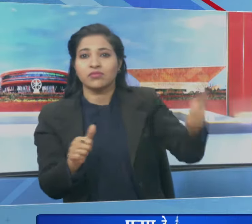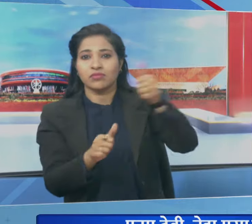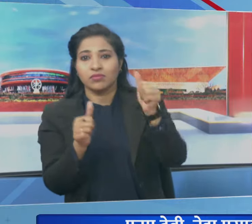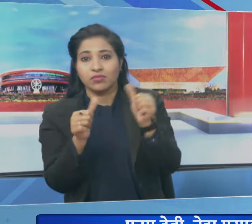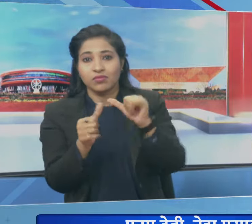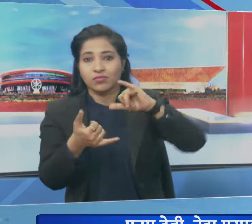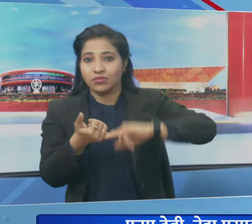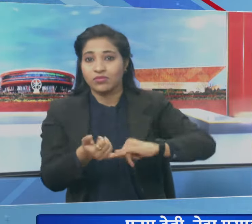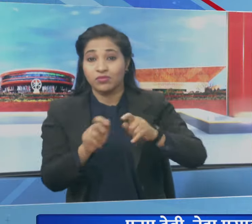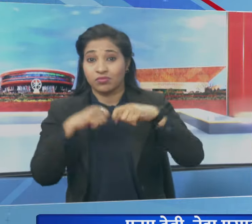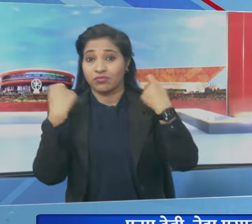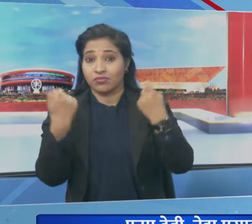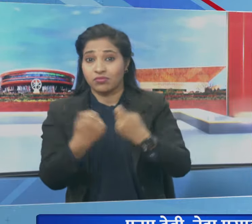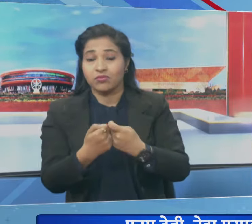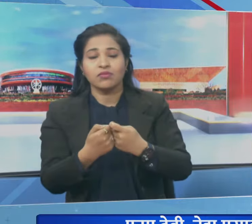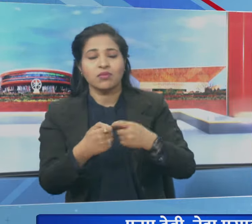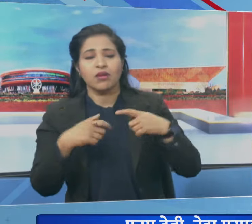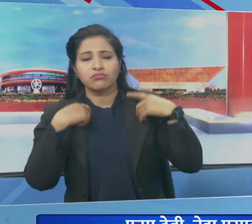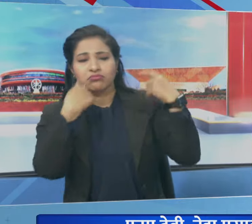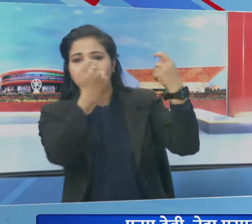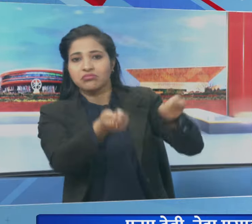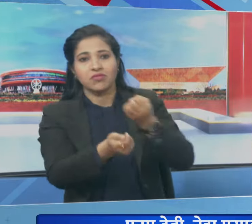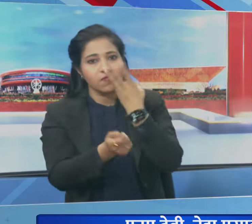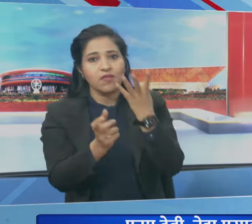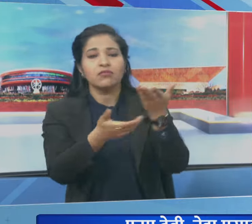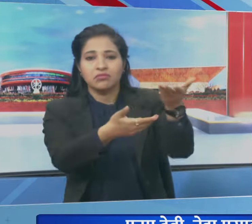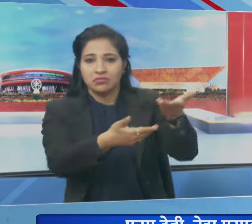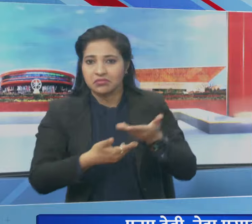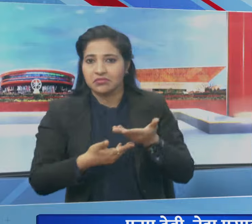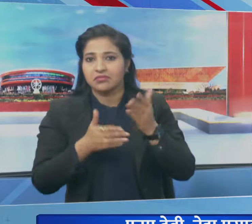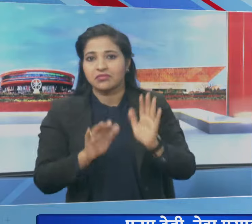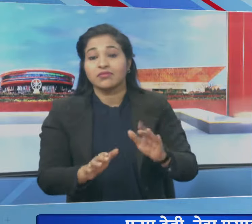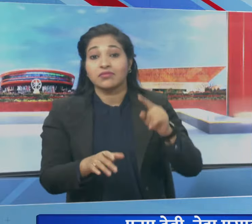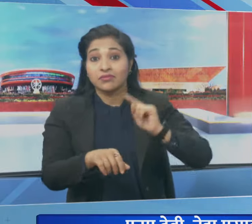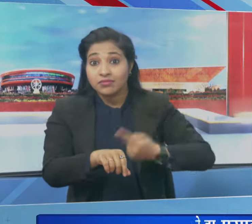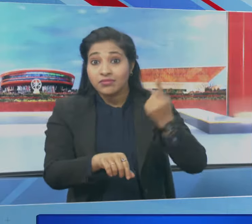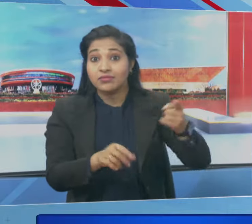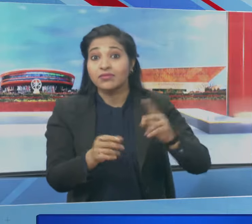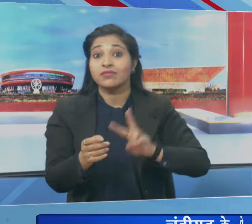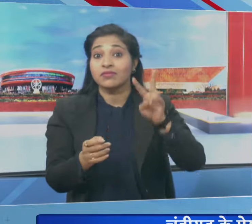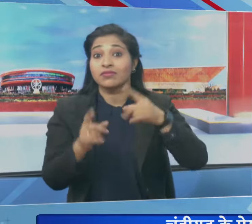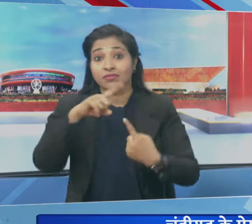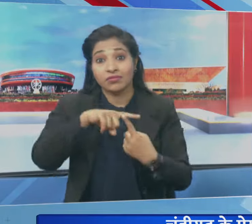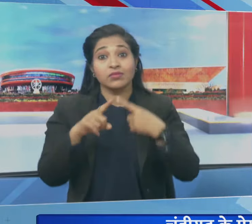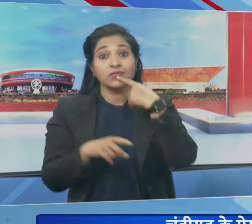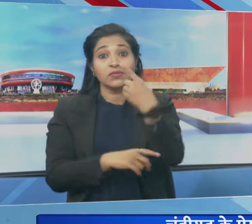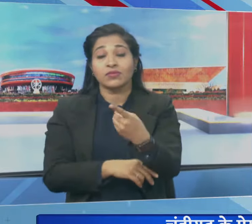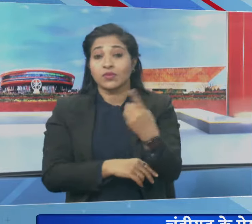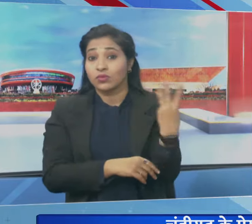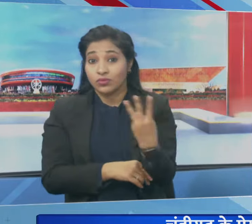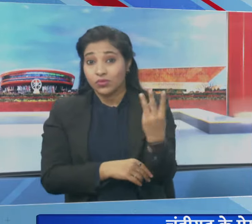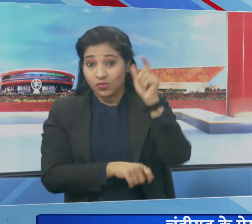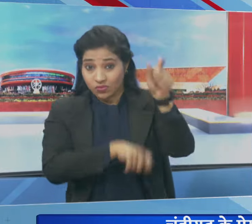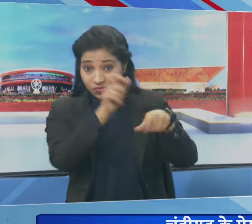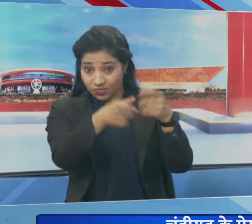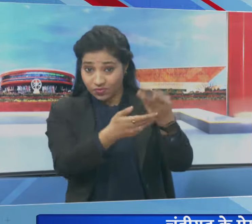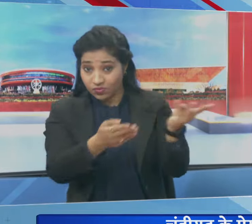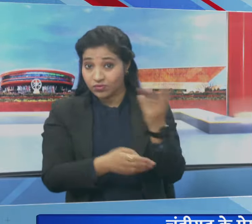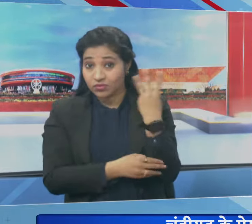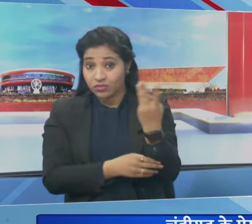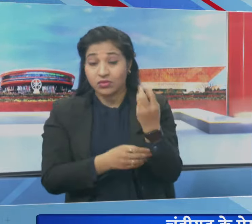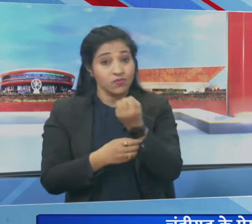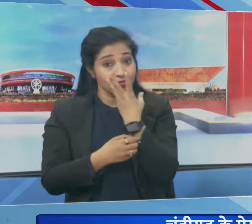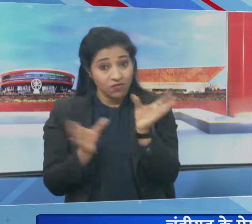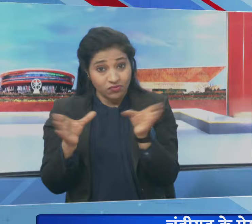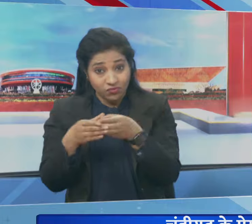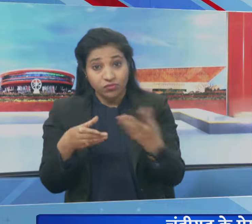साथ पार्टी के पटके पहना कर भाजपा में स्वागत किया इस अफसर पर विनोध तावडे ने कहा कि तीनों पार्षदों को भाजपा में